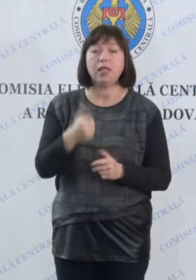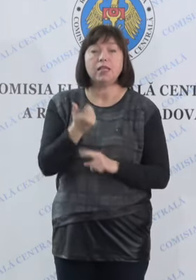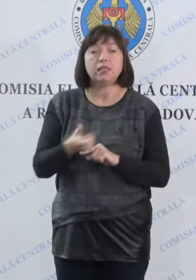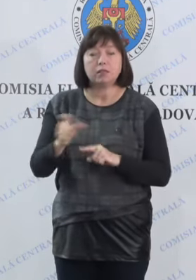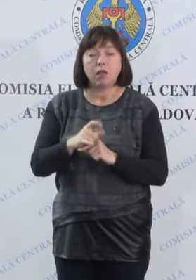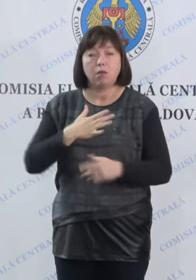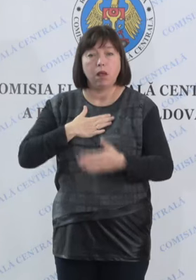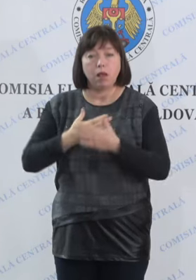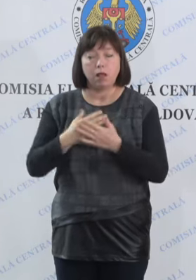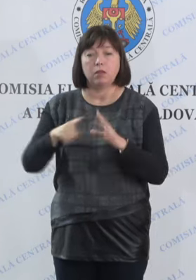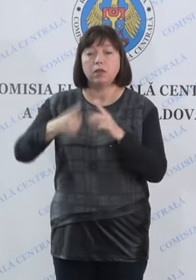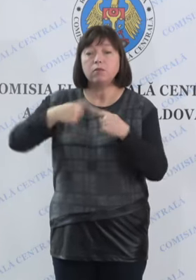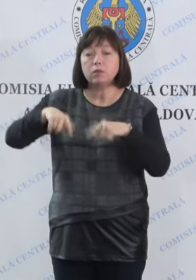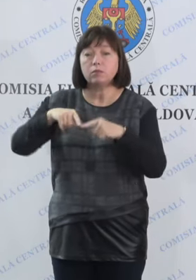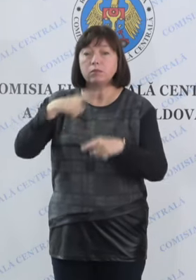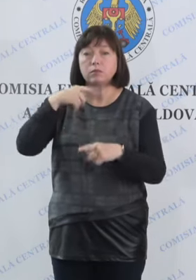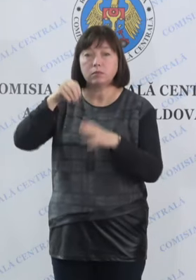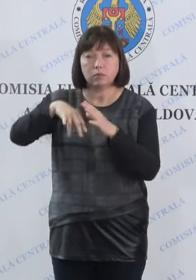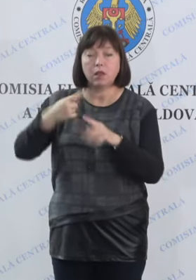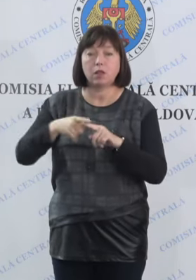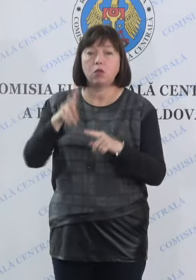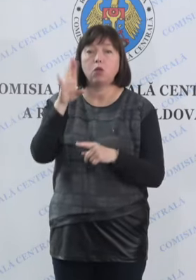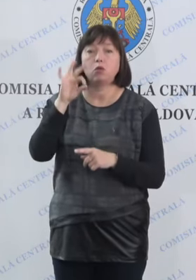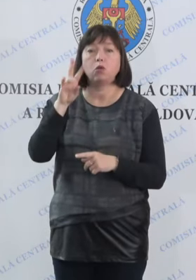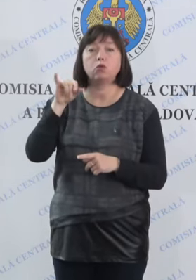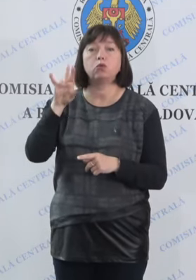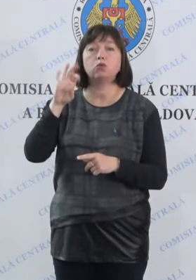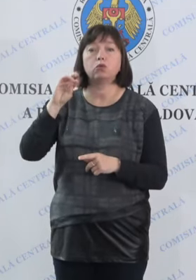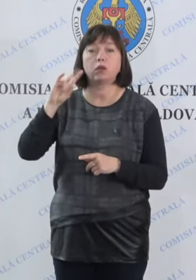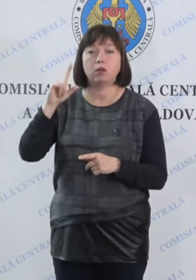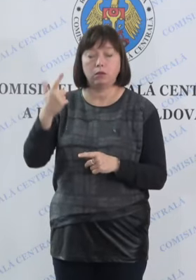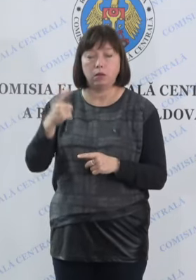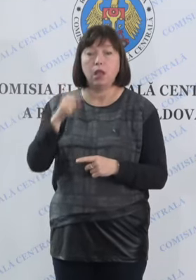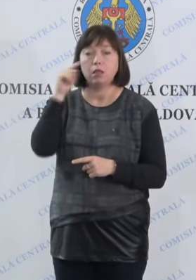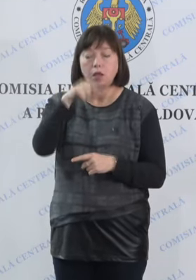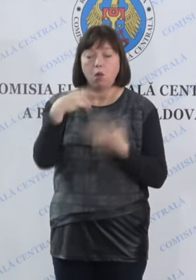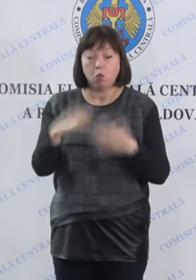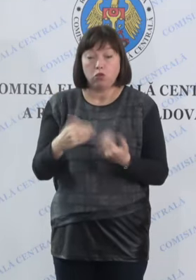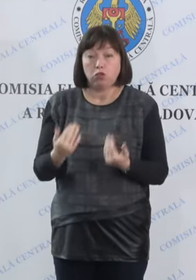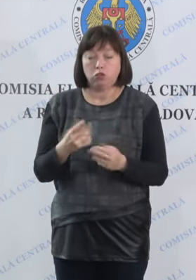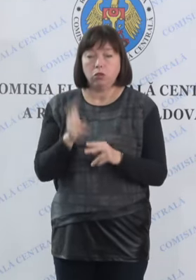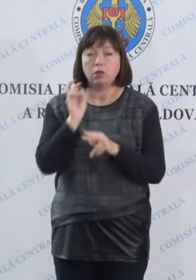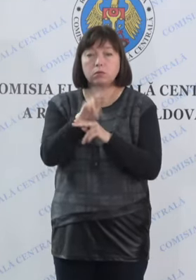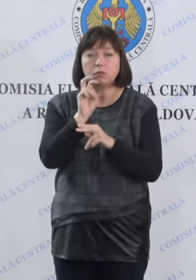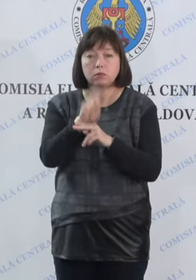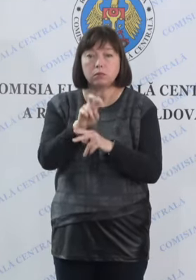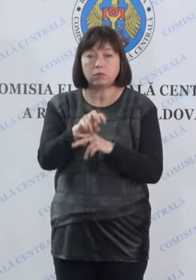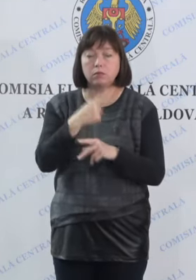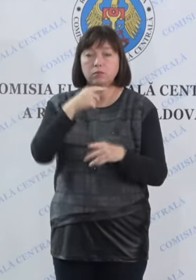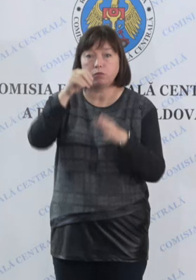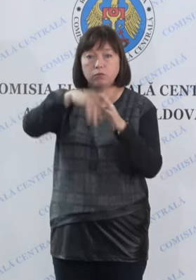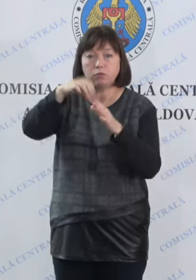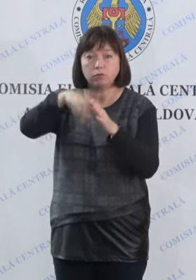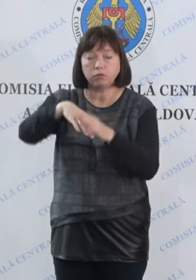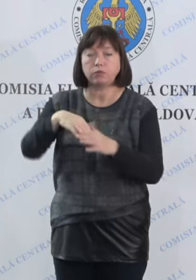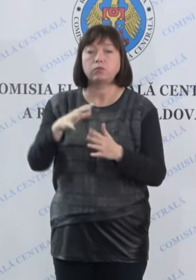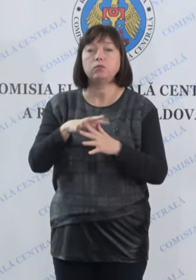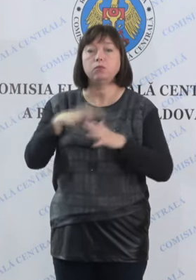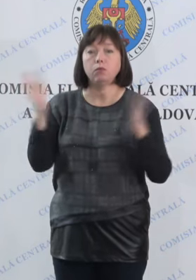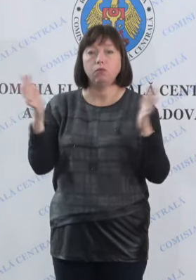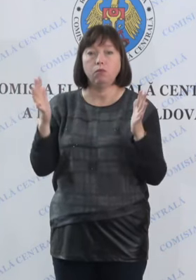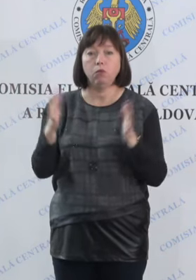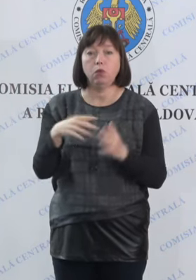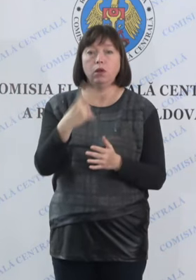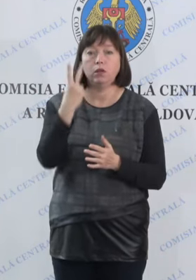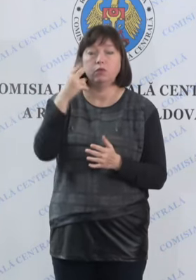circunscripție electorală este Don Dușeni. Aici, până la această oră, s-au prezentat la urnele de vot peste